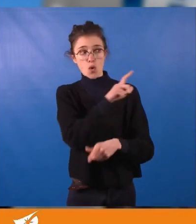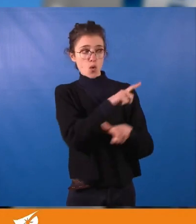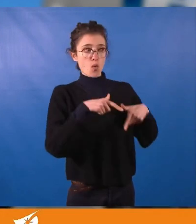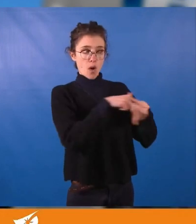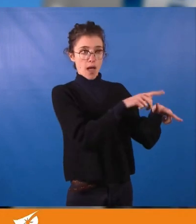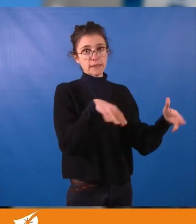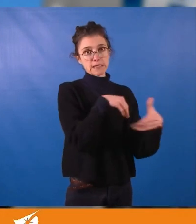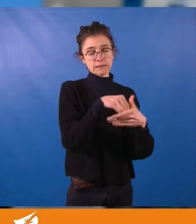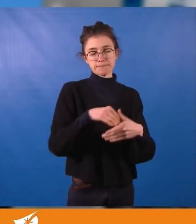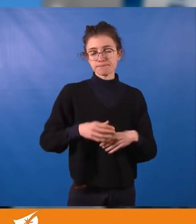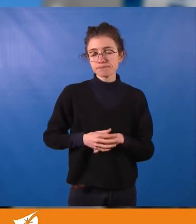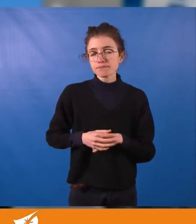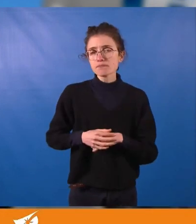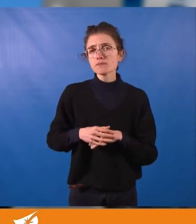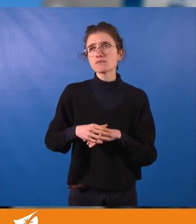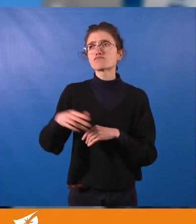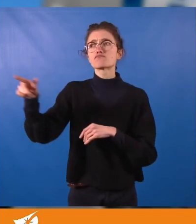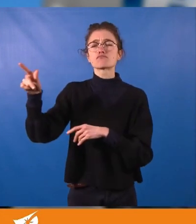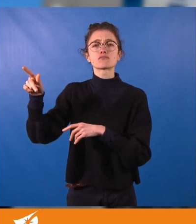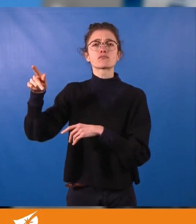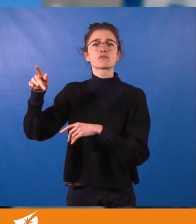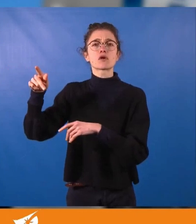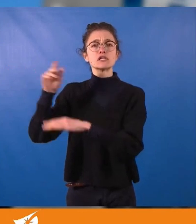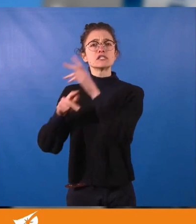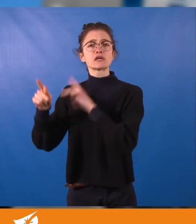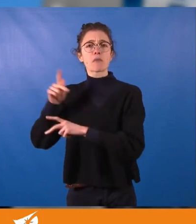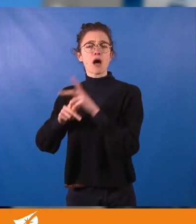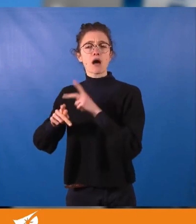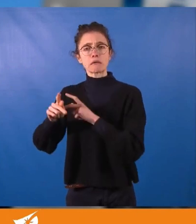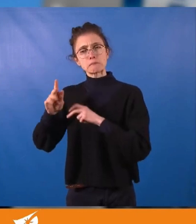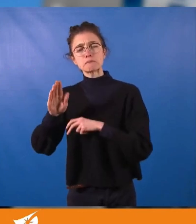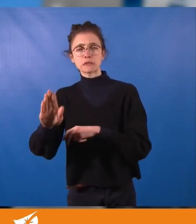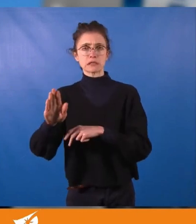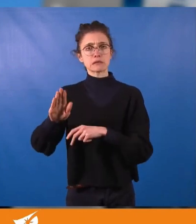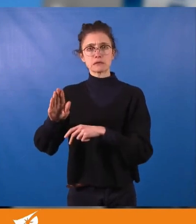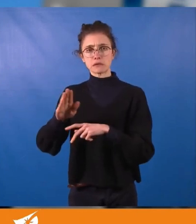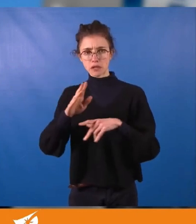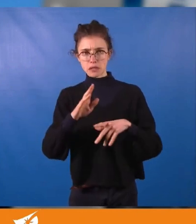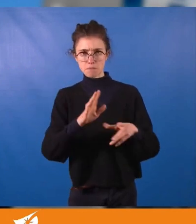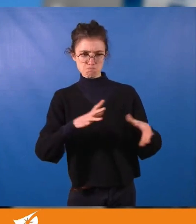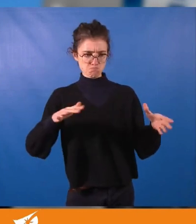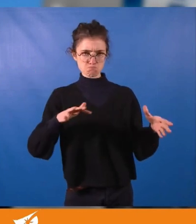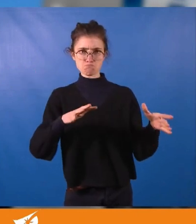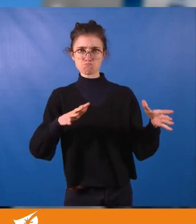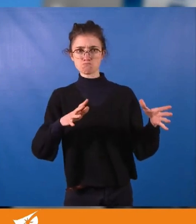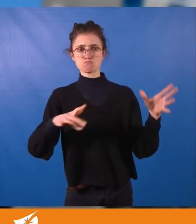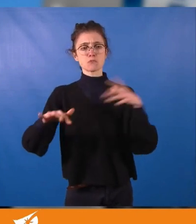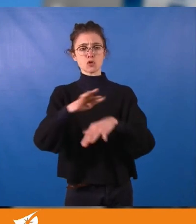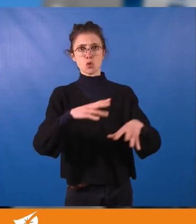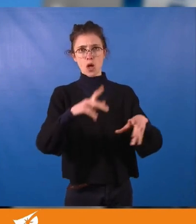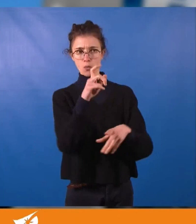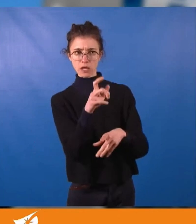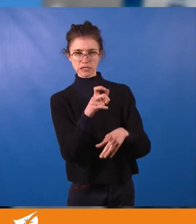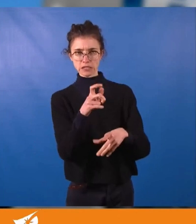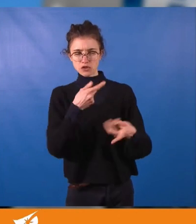aquatiques qu'il nous est proposé d'adopter prévoit justement d'étudier notre réalité hydrologique pour apprendre à mieux la connaître